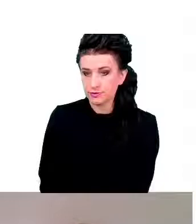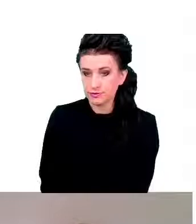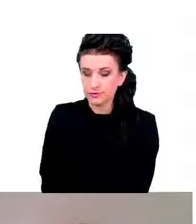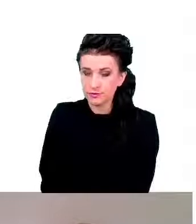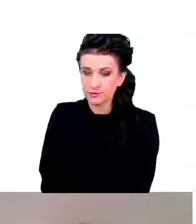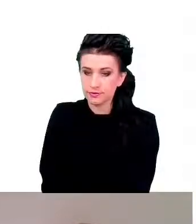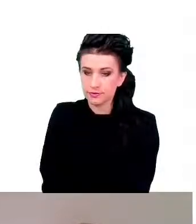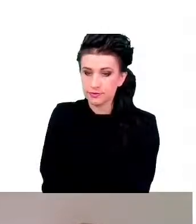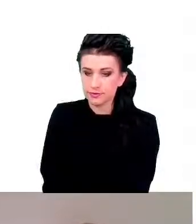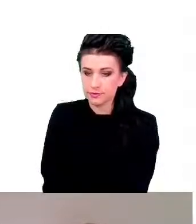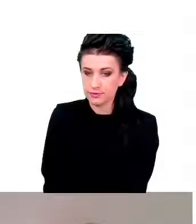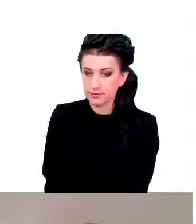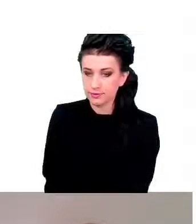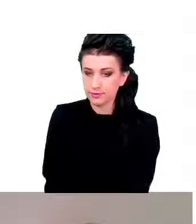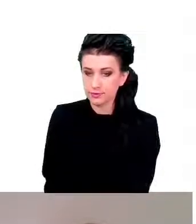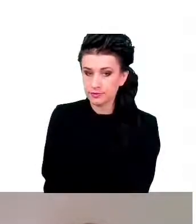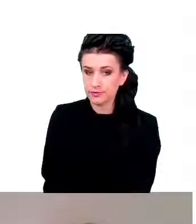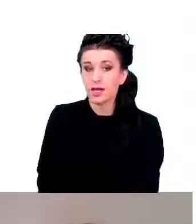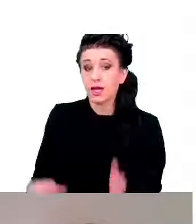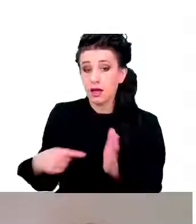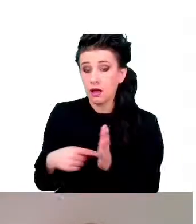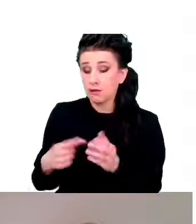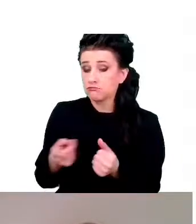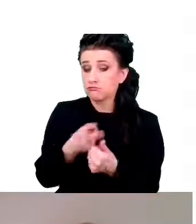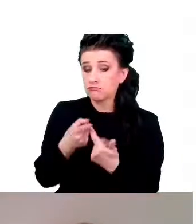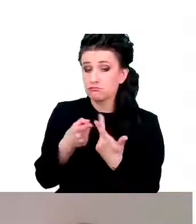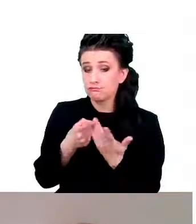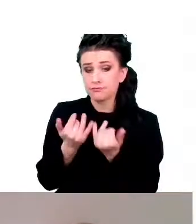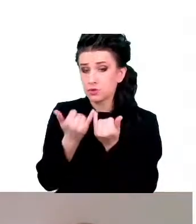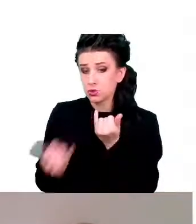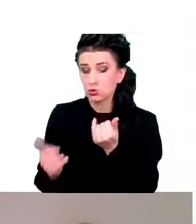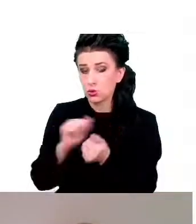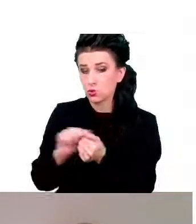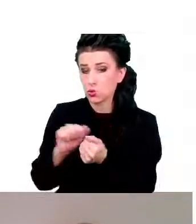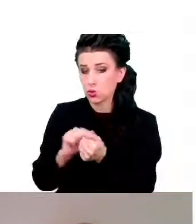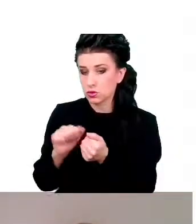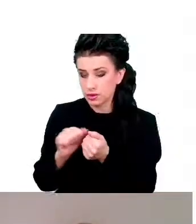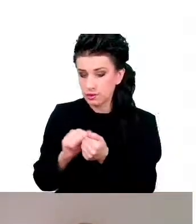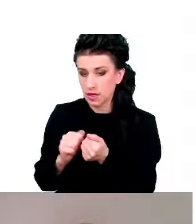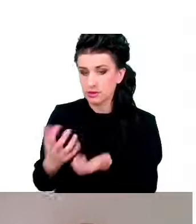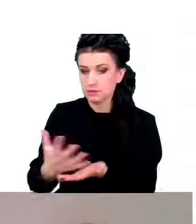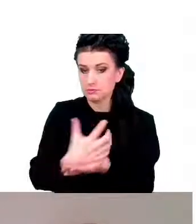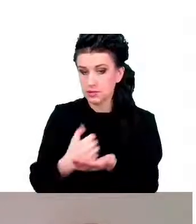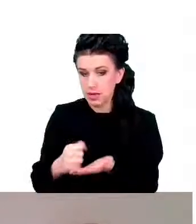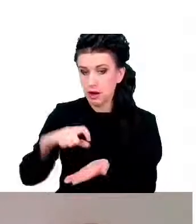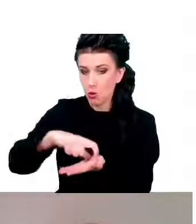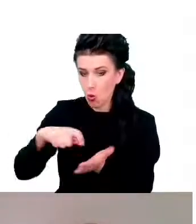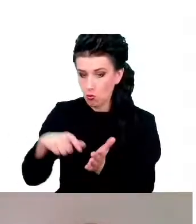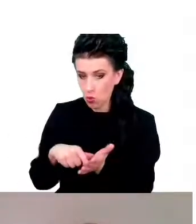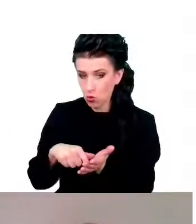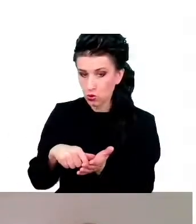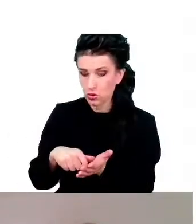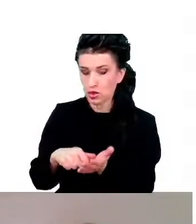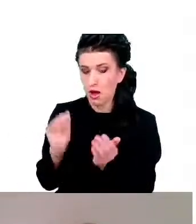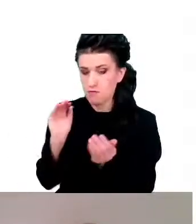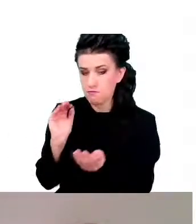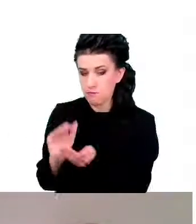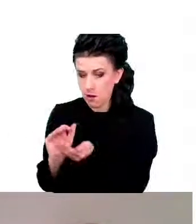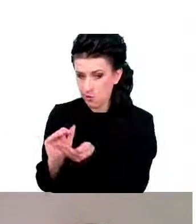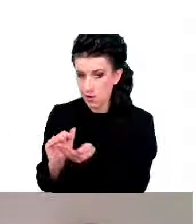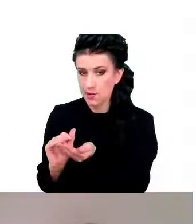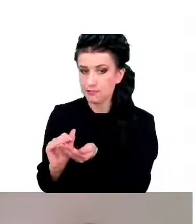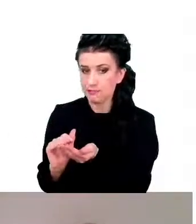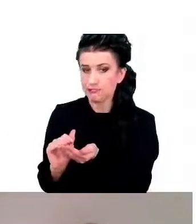Jeżeli te uszkodzenia kumulują się w komórce, dochodzi w pewnym momencie do